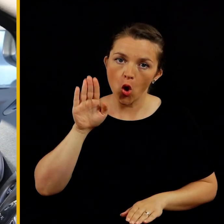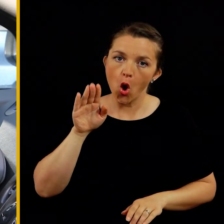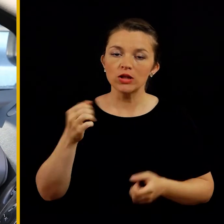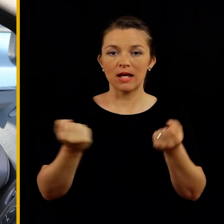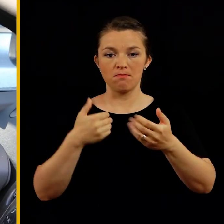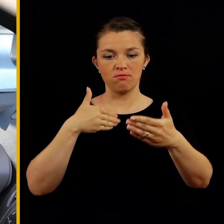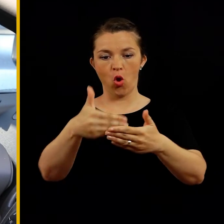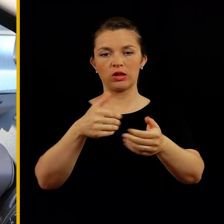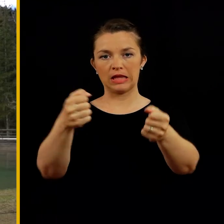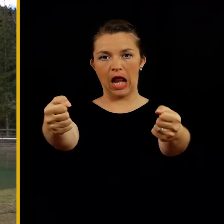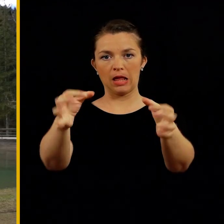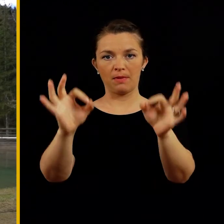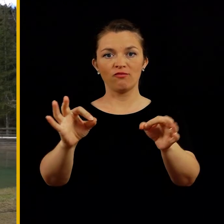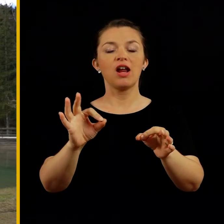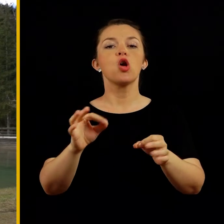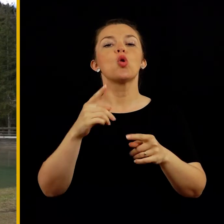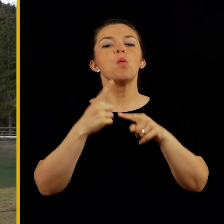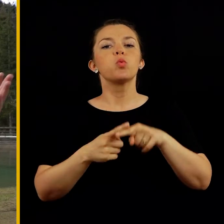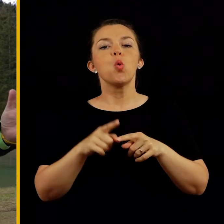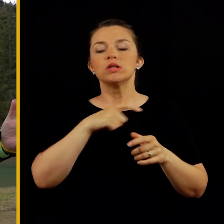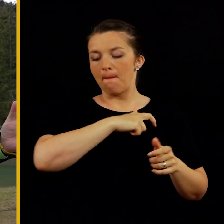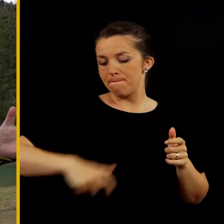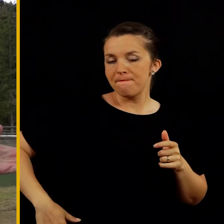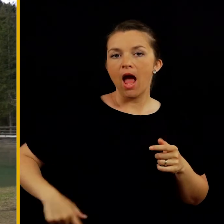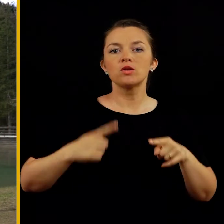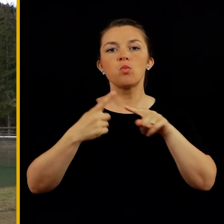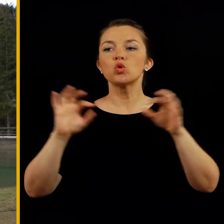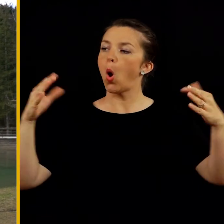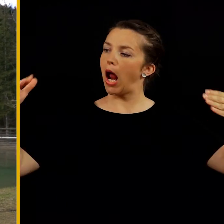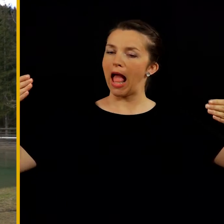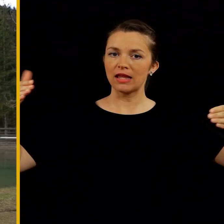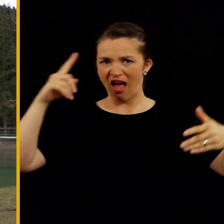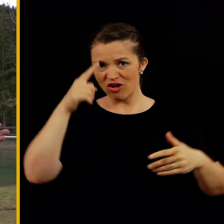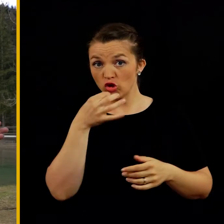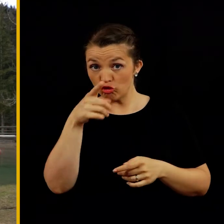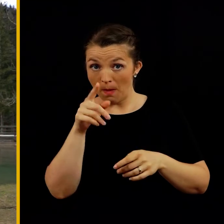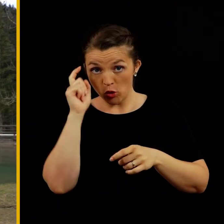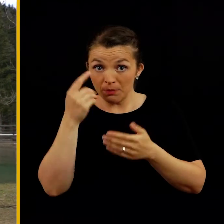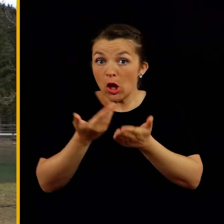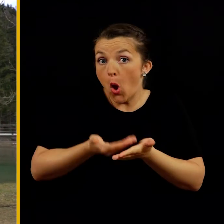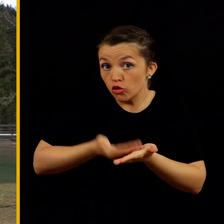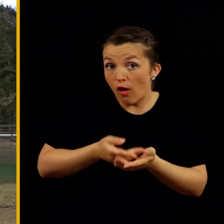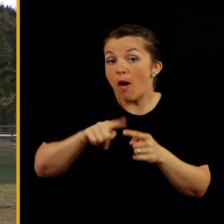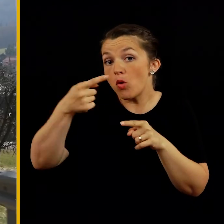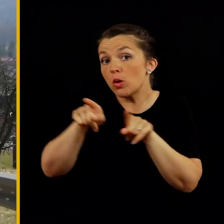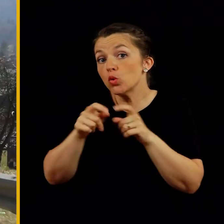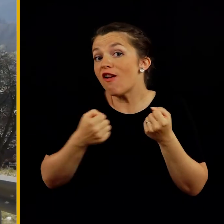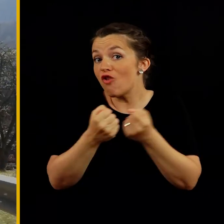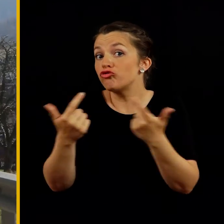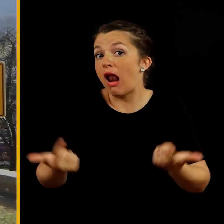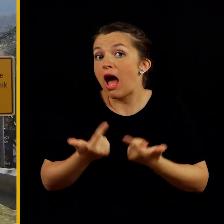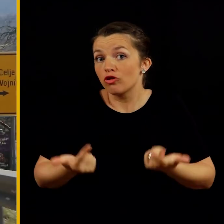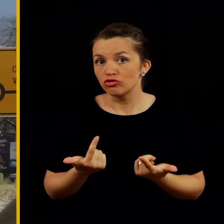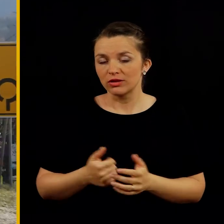pravilno odaljen, ne smemo pozabiti na varnostni pas in pa nastaviti ogledala. Vse veste, če boste poskrbeli za osnovo, bo potem tudi vožna